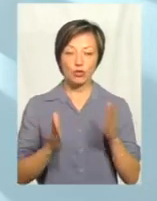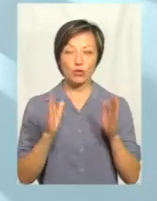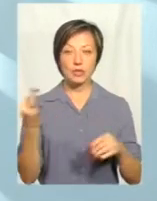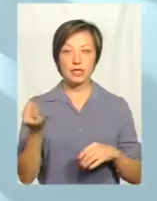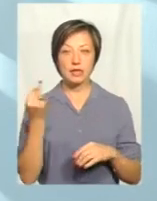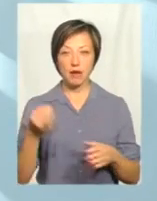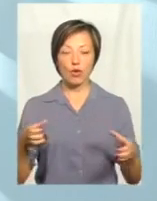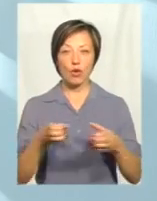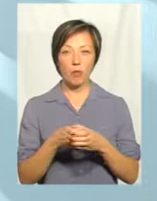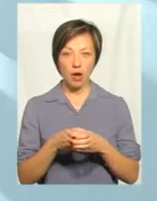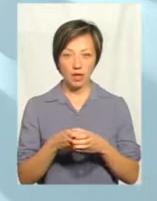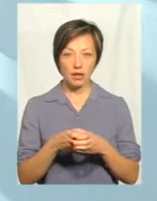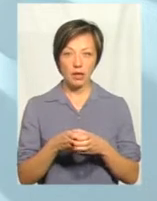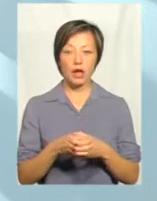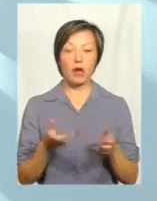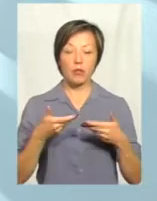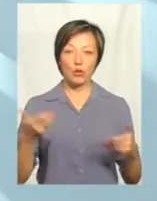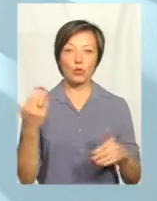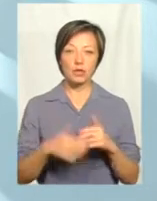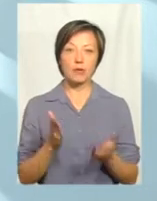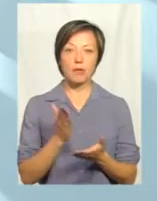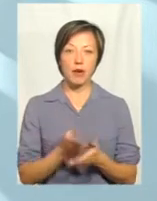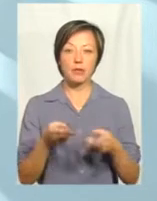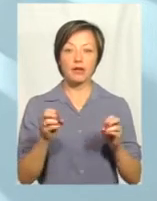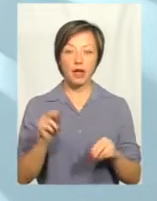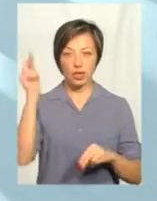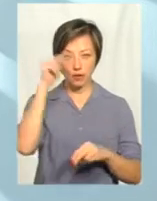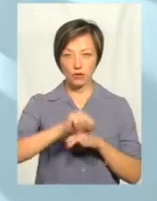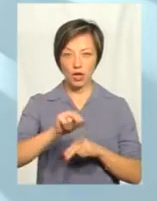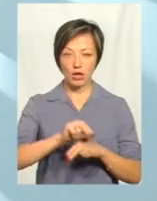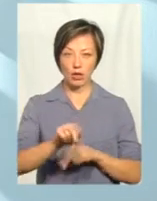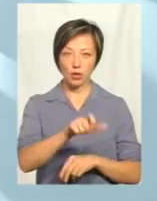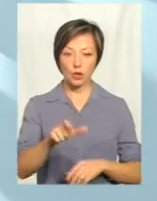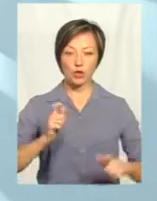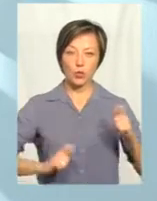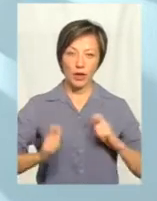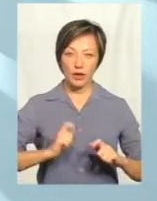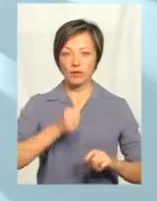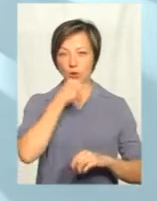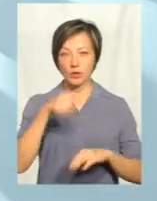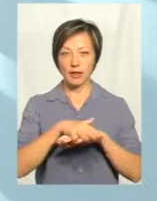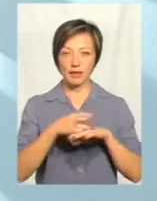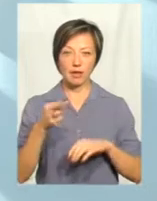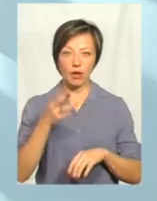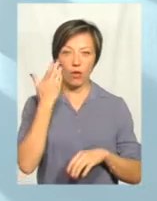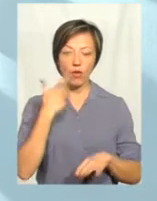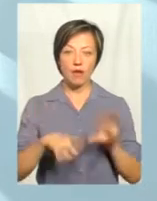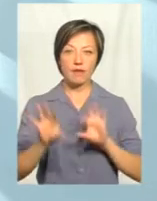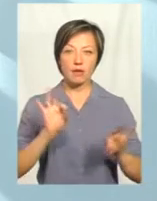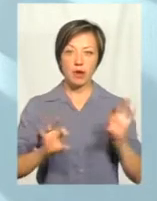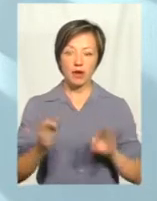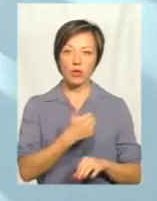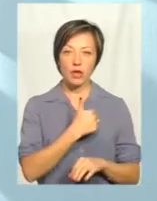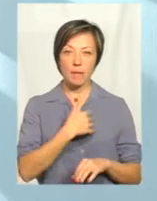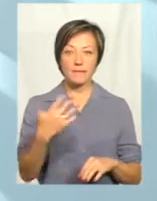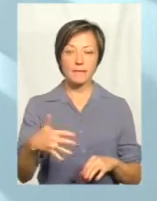зацікавлена громада, то ми вже маємо, де навчати людей, як і студентів, так і доросле населення. І тоді, коли ми відберемо хоча